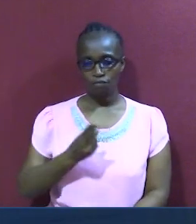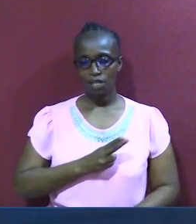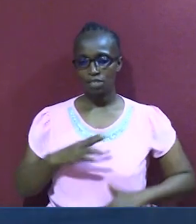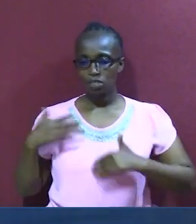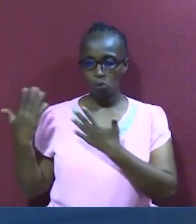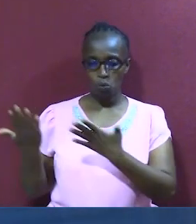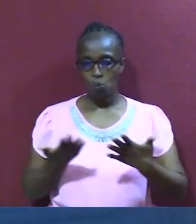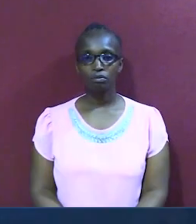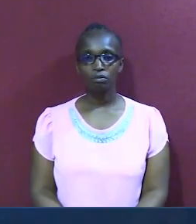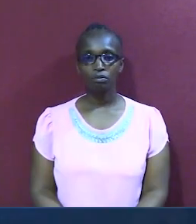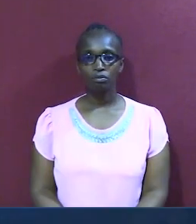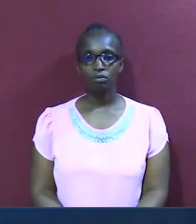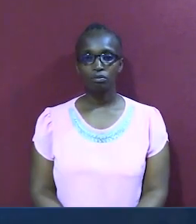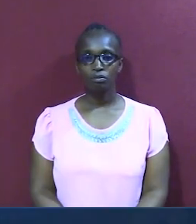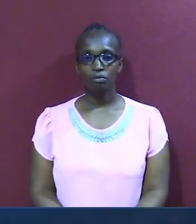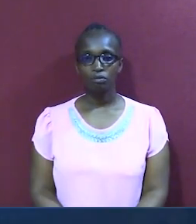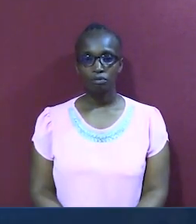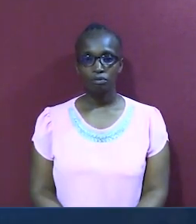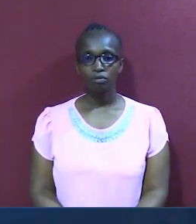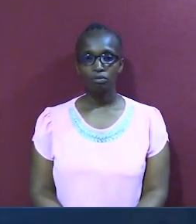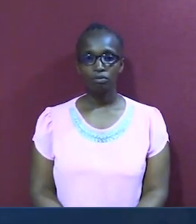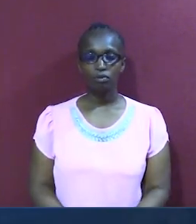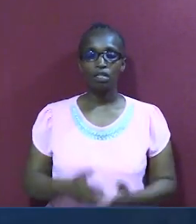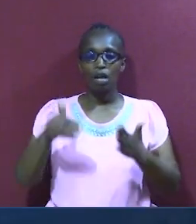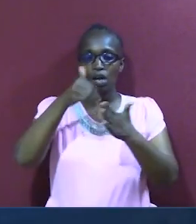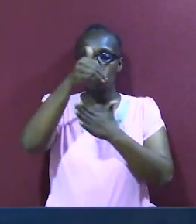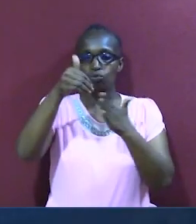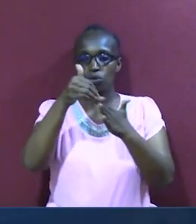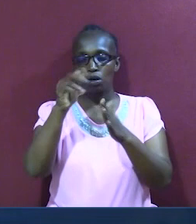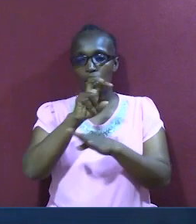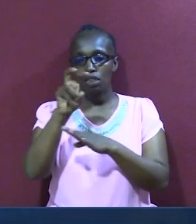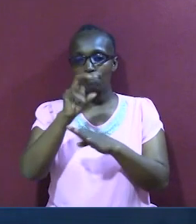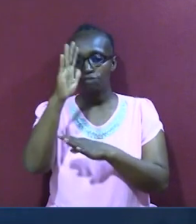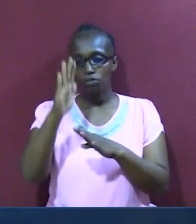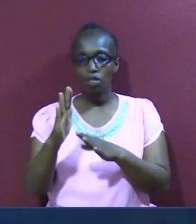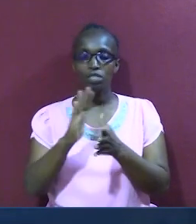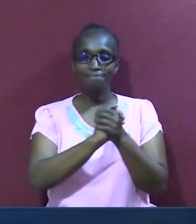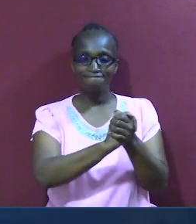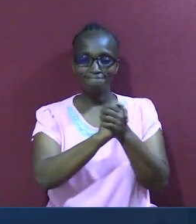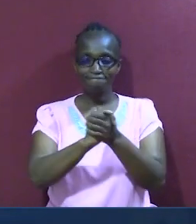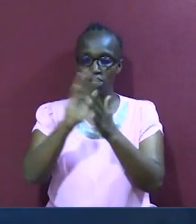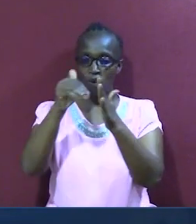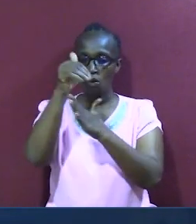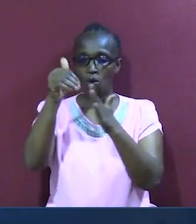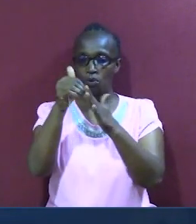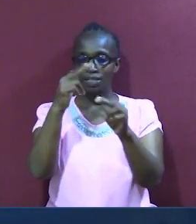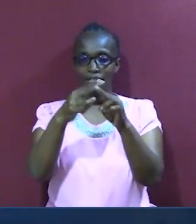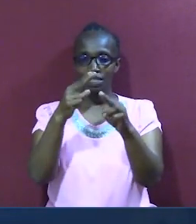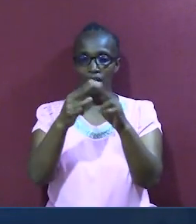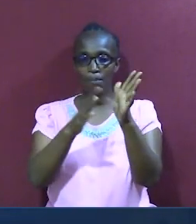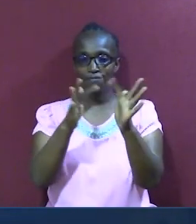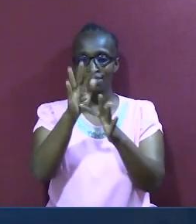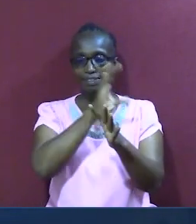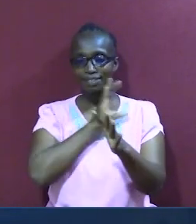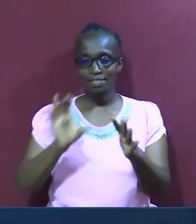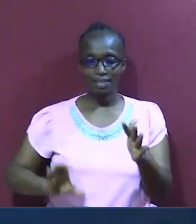karibu. Penzi, mtanzamaji, inakusalimu katika jina kula Yesu